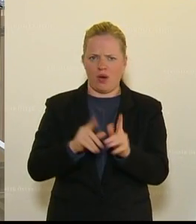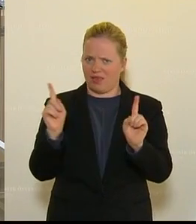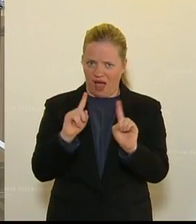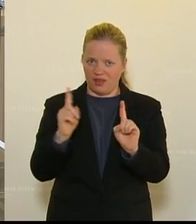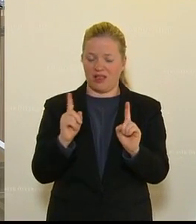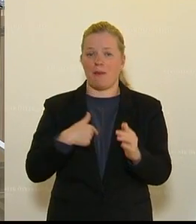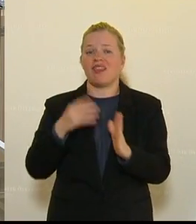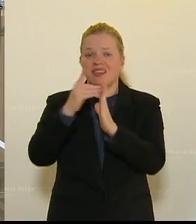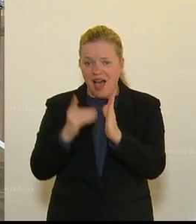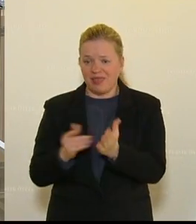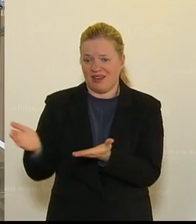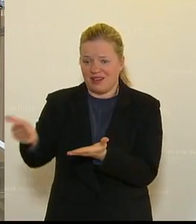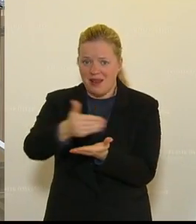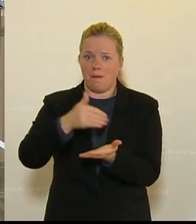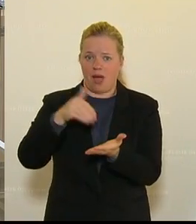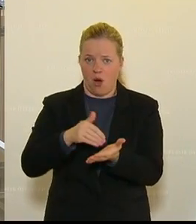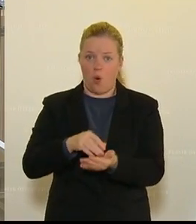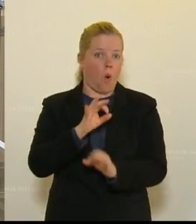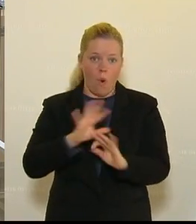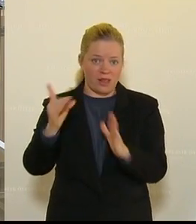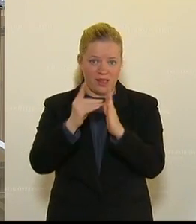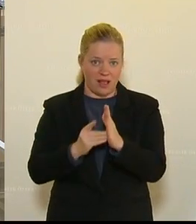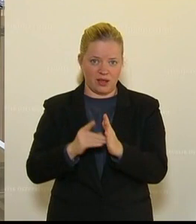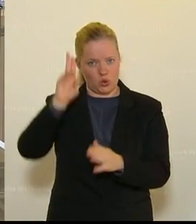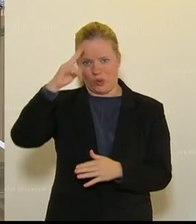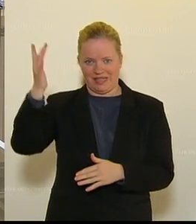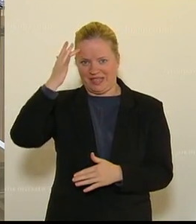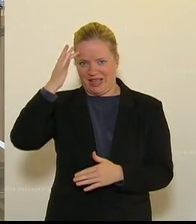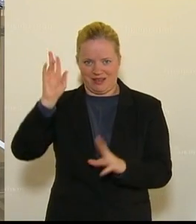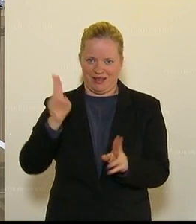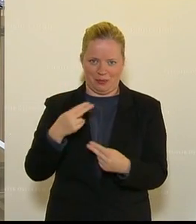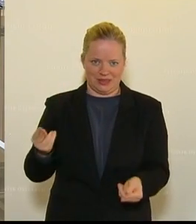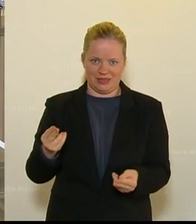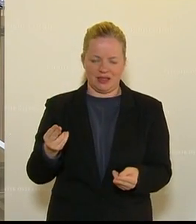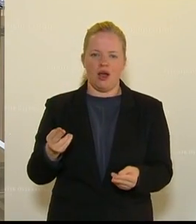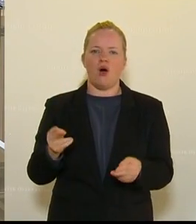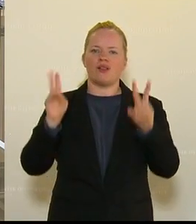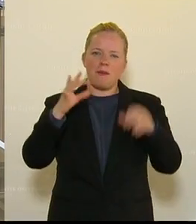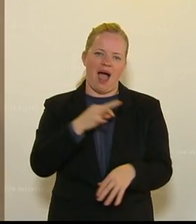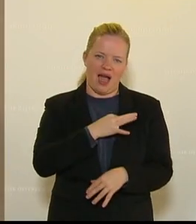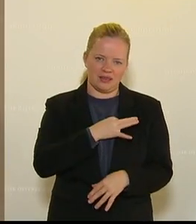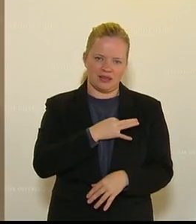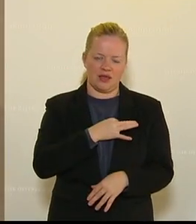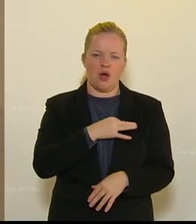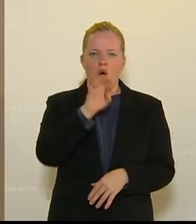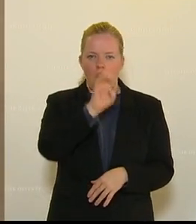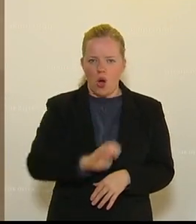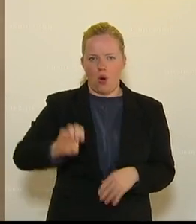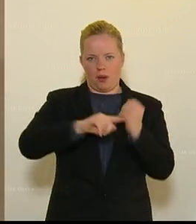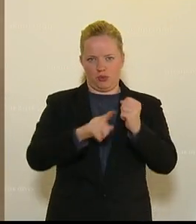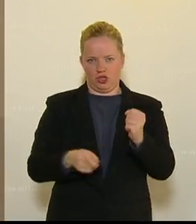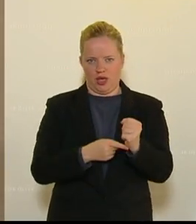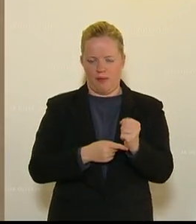viele Daten auch keine Künstliche Intelligenz. Und das ist auch klar. Und bei der Angst, und da muss ich jetzt auch auf das Thema des Europabudgets eingehen, Kollege Raimond,